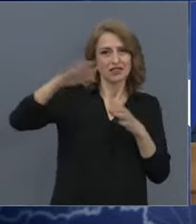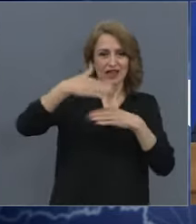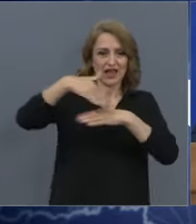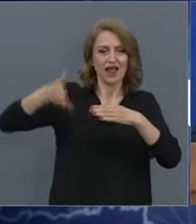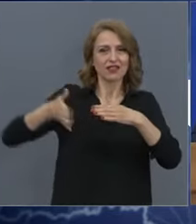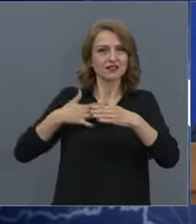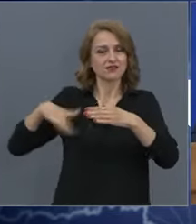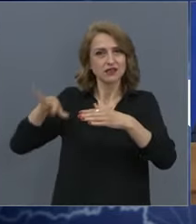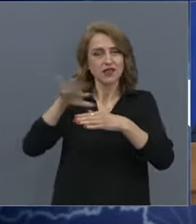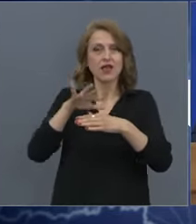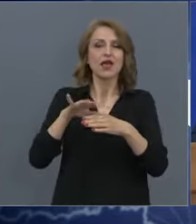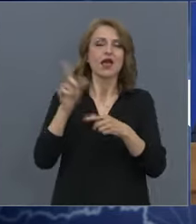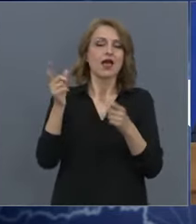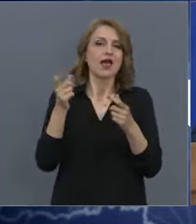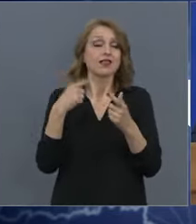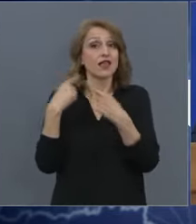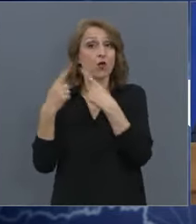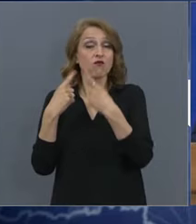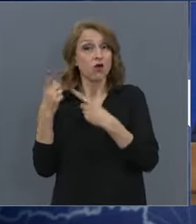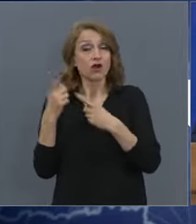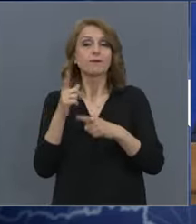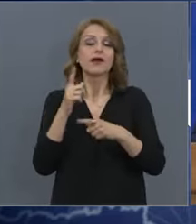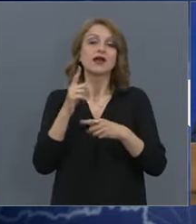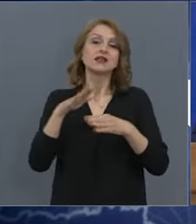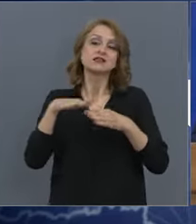не искат по-рано, защото ги е страх.